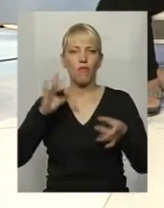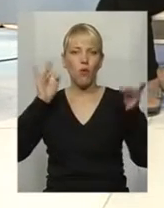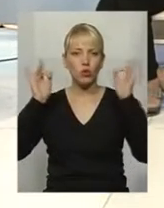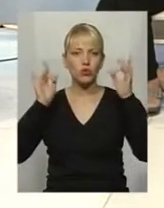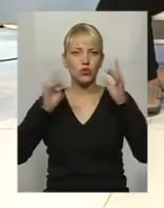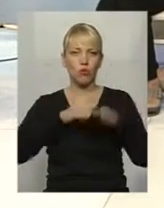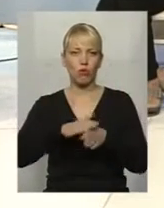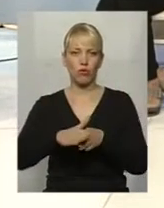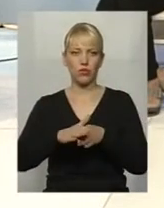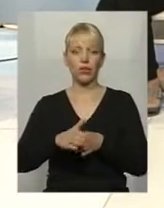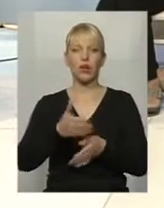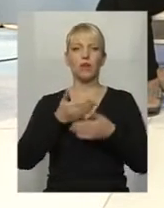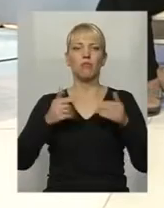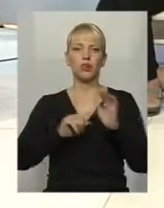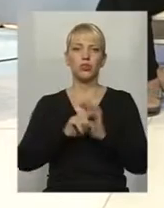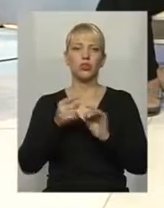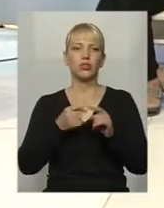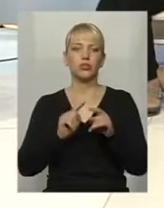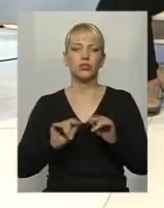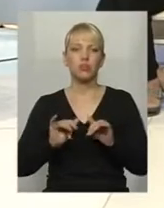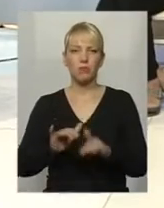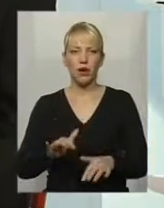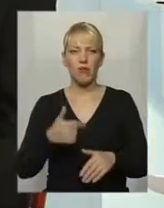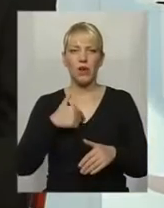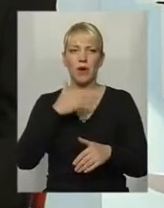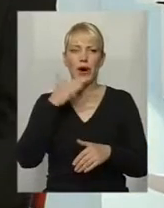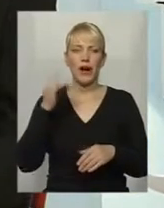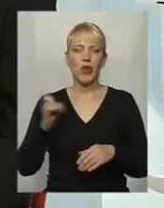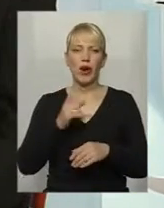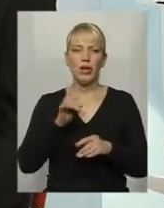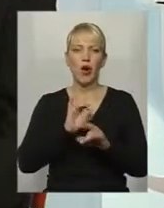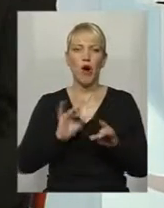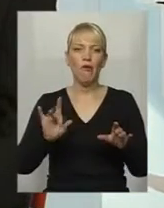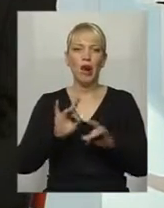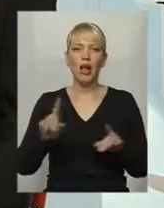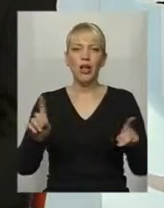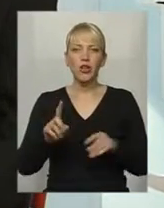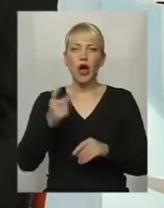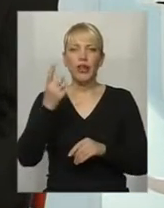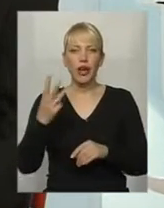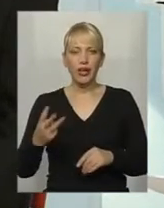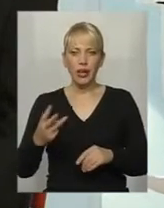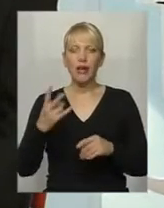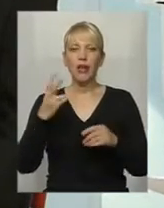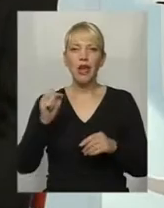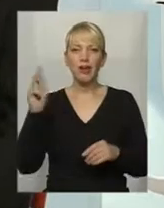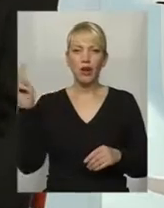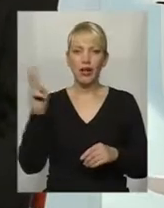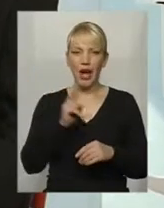повністю. Ми почали цю справу, ми вже неодноразово про це говорили, що третину тролейбусів,